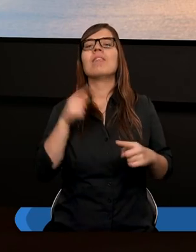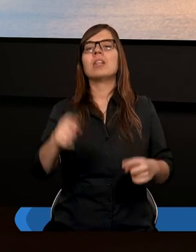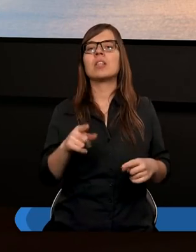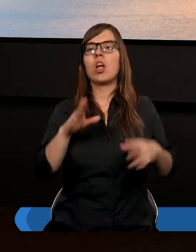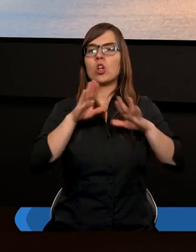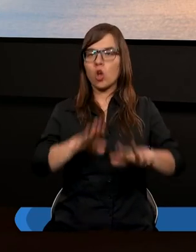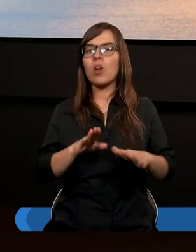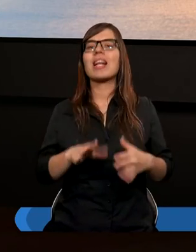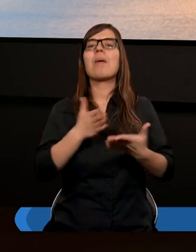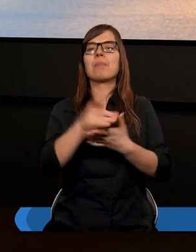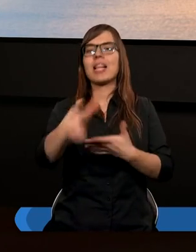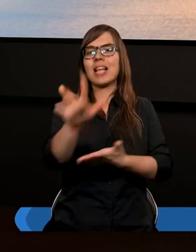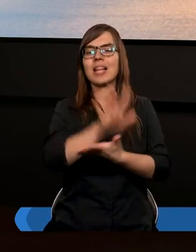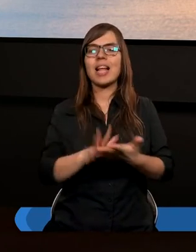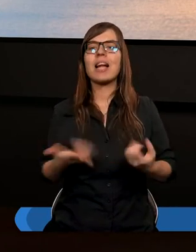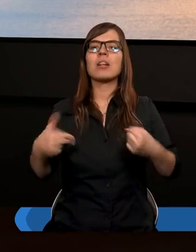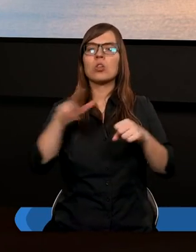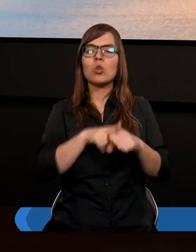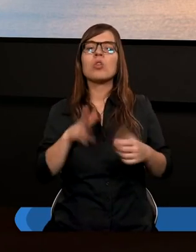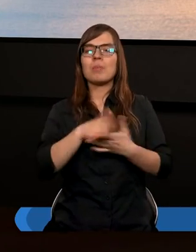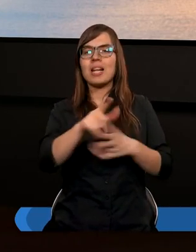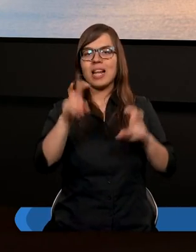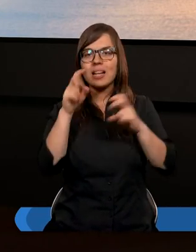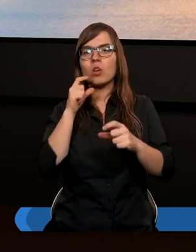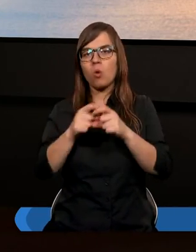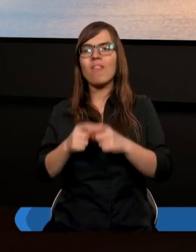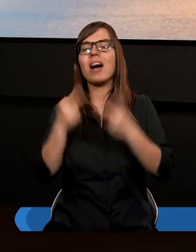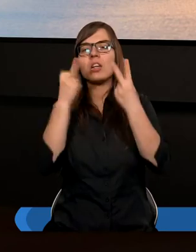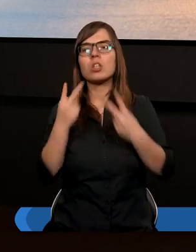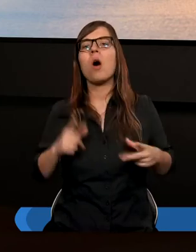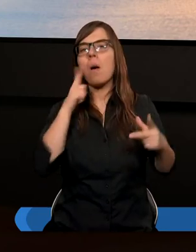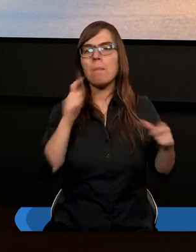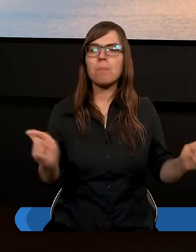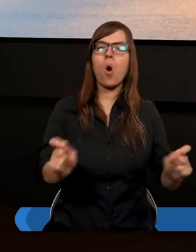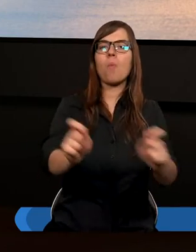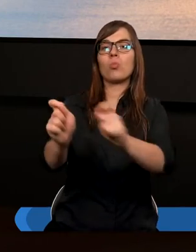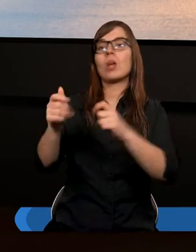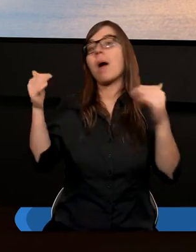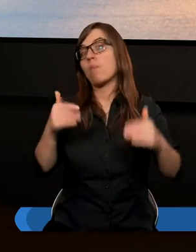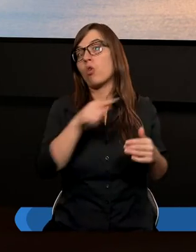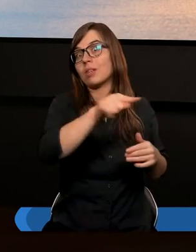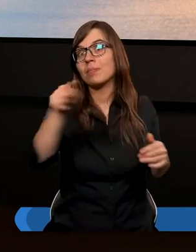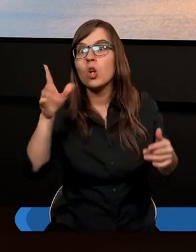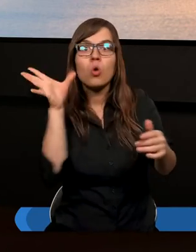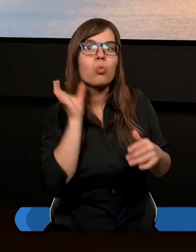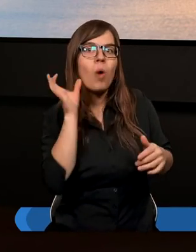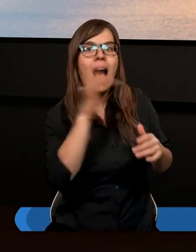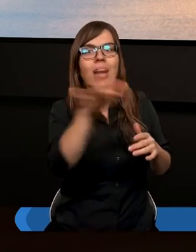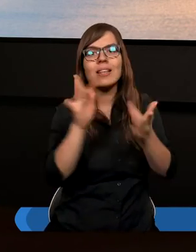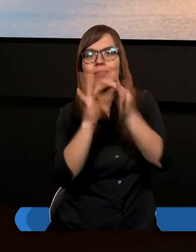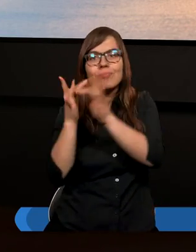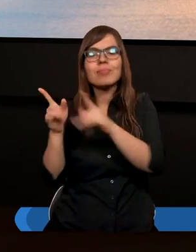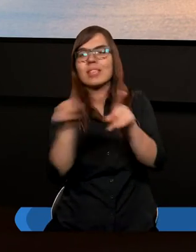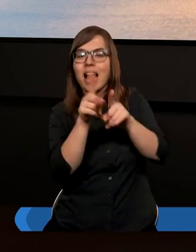zostaliśmy przez te teksty które przez te słowa czytaliśmy pobudzeni a może drodzy słuchacze